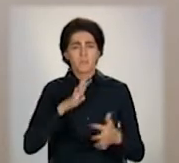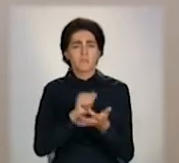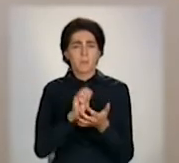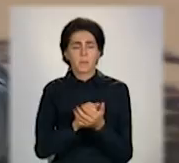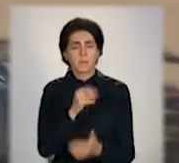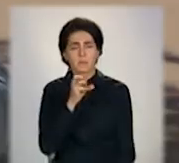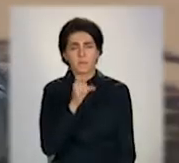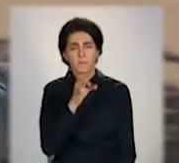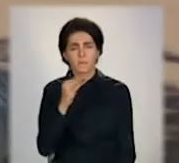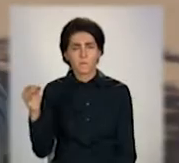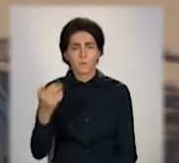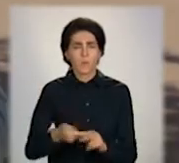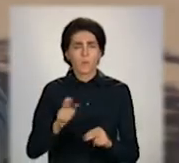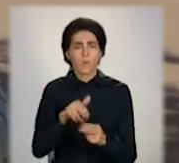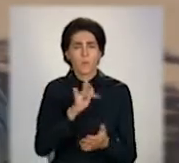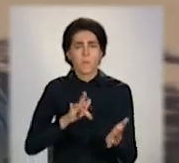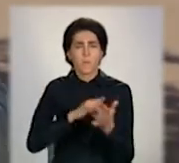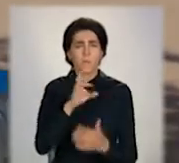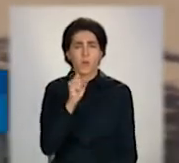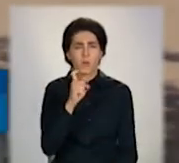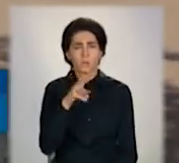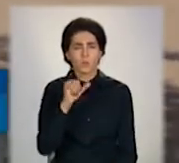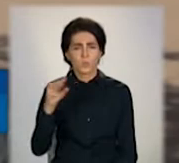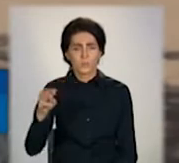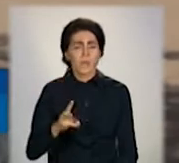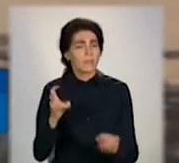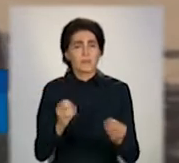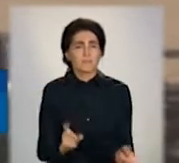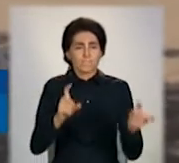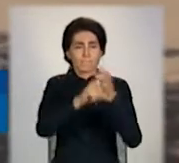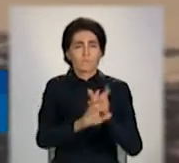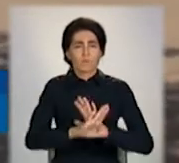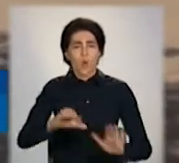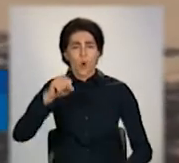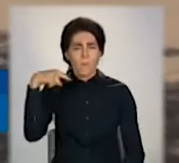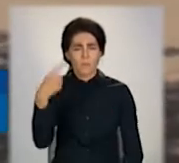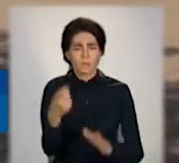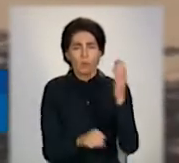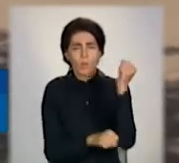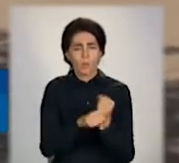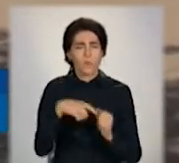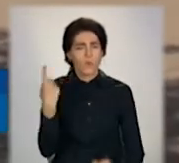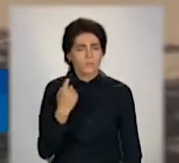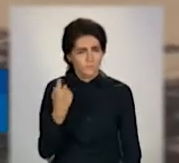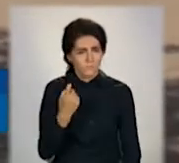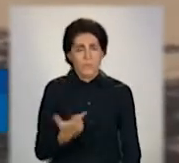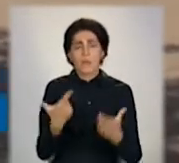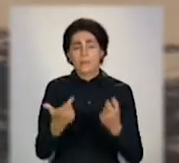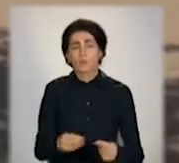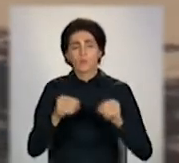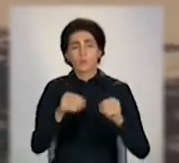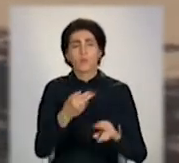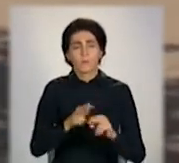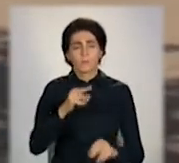по городу Бахмуту, який не відноситься до обласного комунальному хозяйству, де встановлено